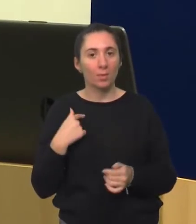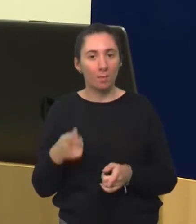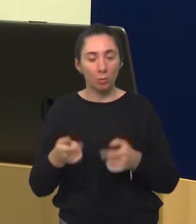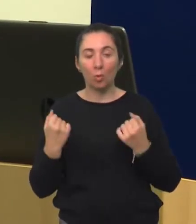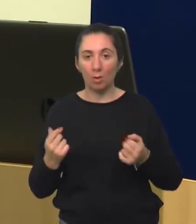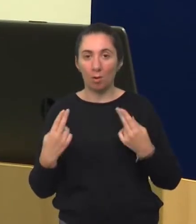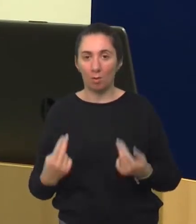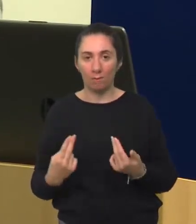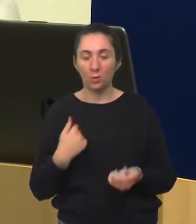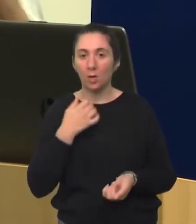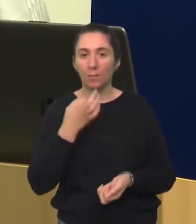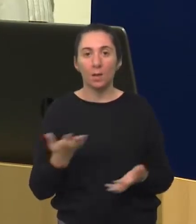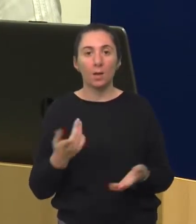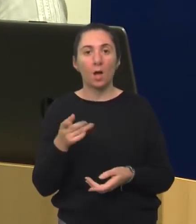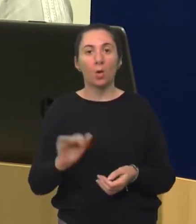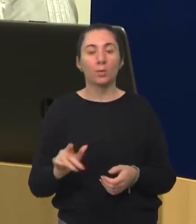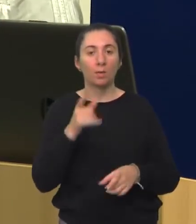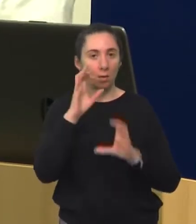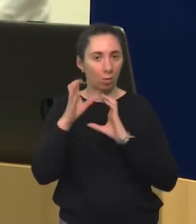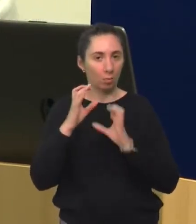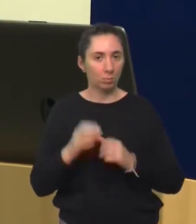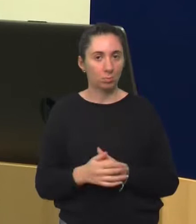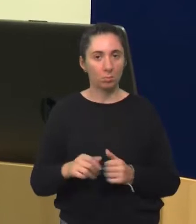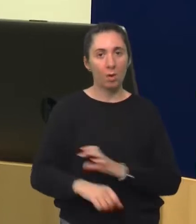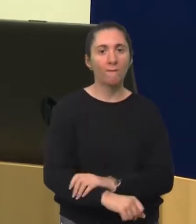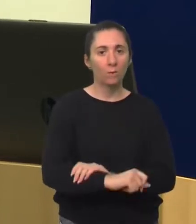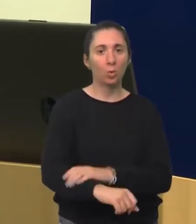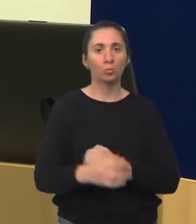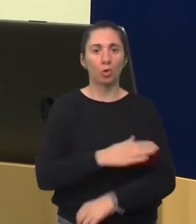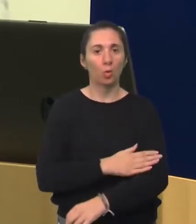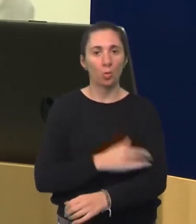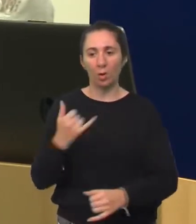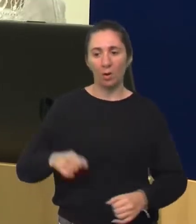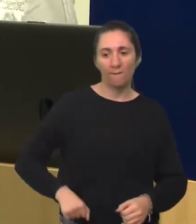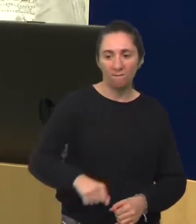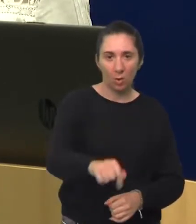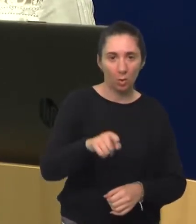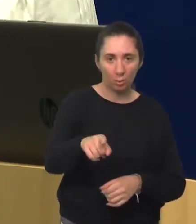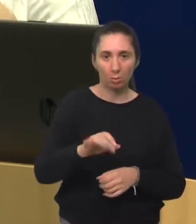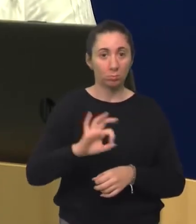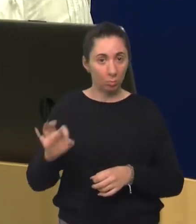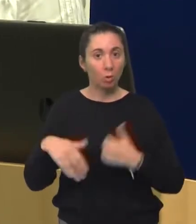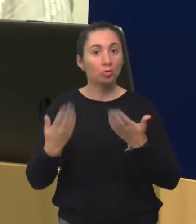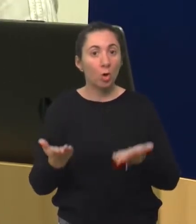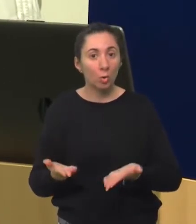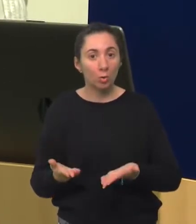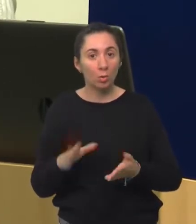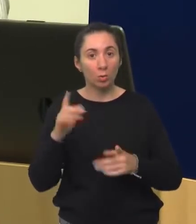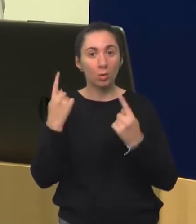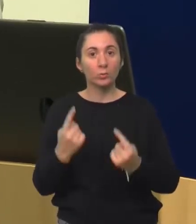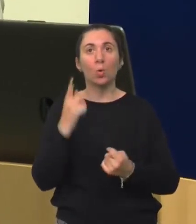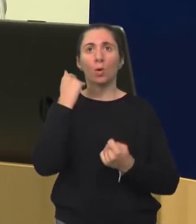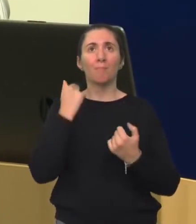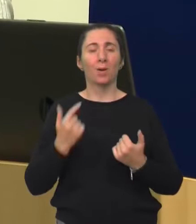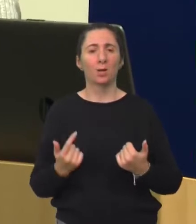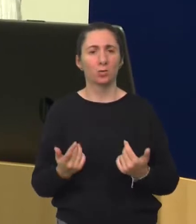jako bitna jer ja pitam kako vam dijete komunicije. I onda oni meni kažu povuča me za ruku ili me vodi do toga. Odlično. Što onda? E onda stoji i